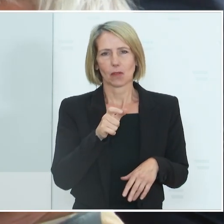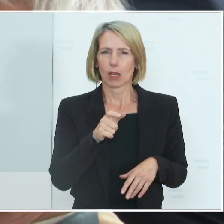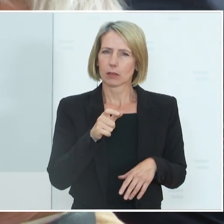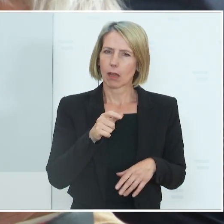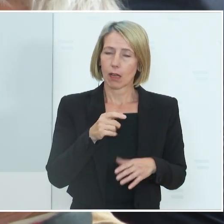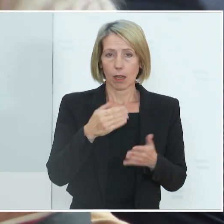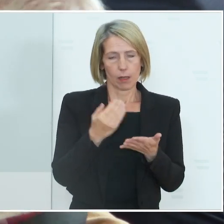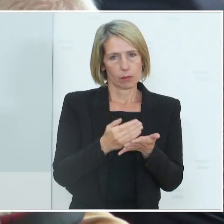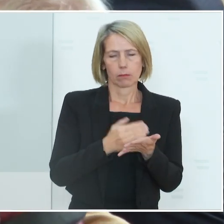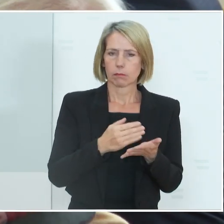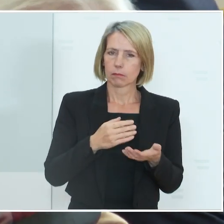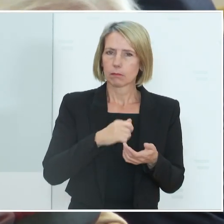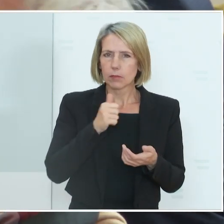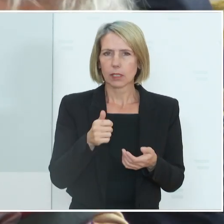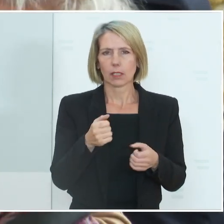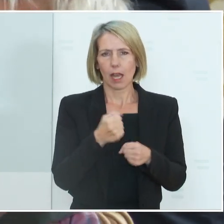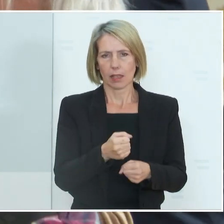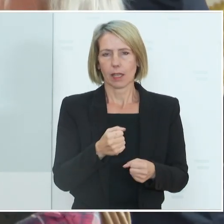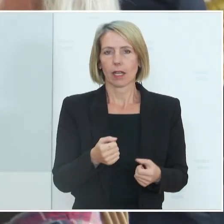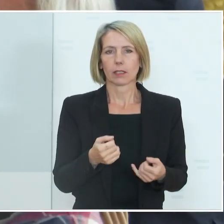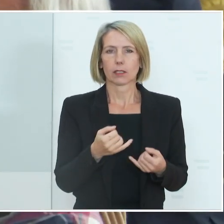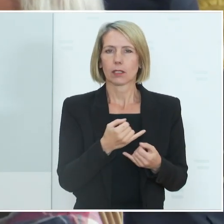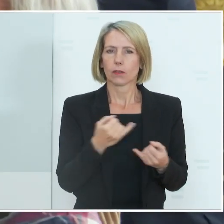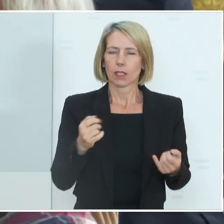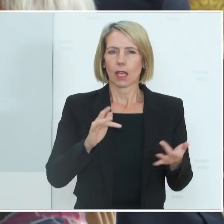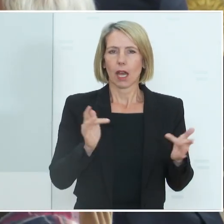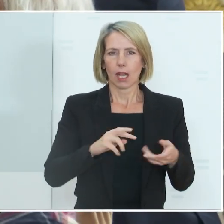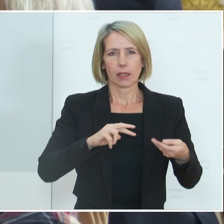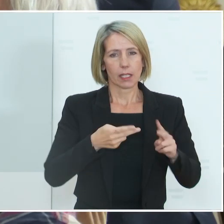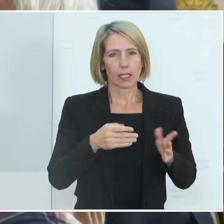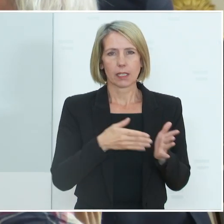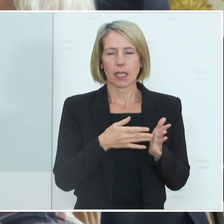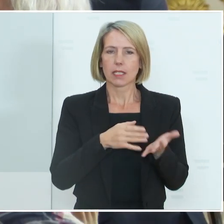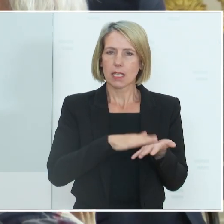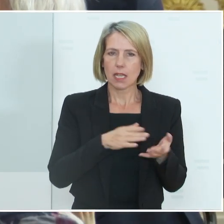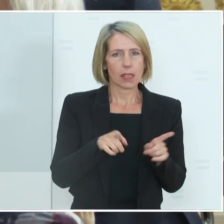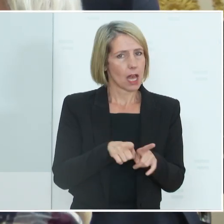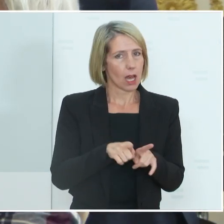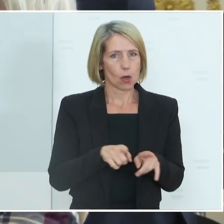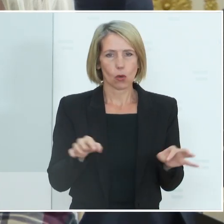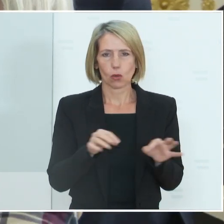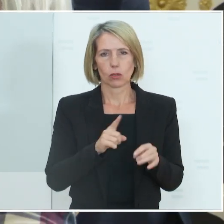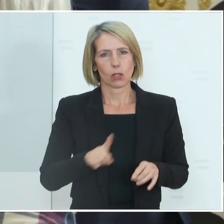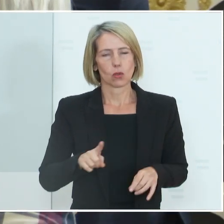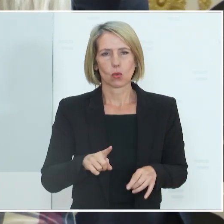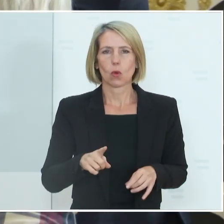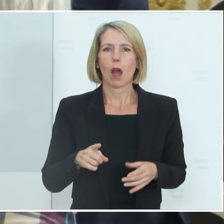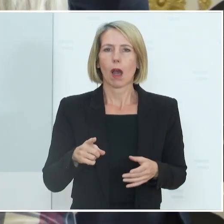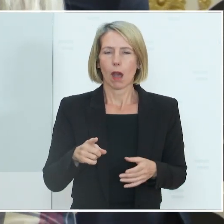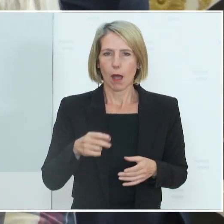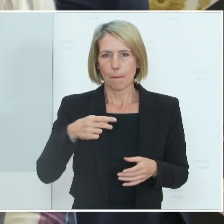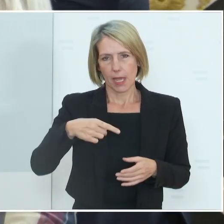ein Antigentest ebenso wie der PCR-Test und ändert sich das, wenn im Stufenplan sich was ändert? Und